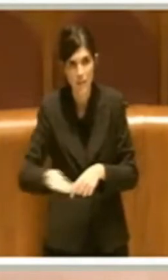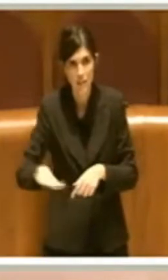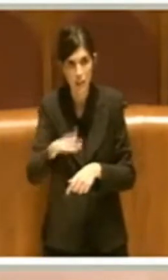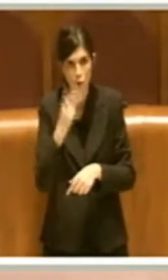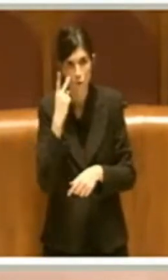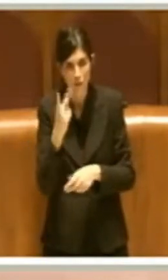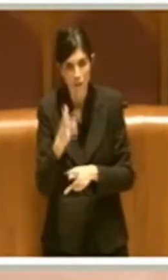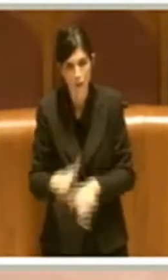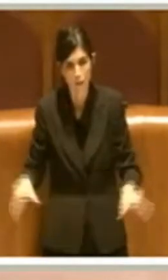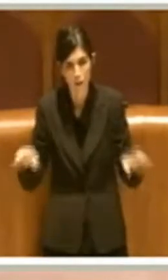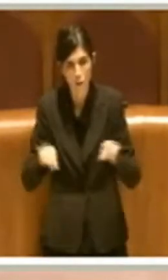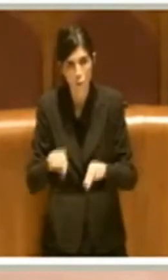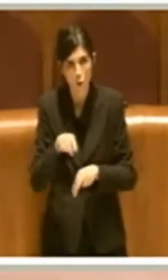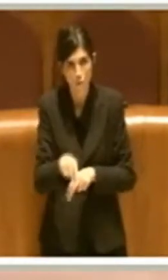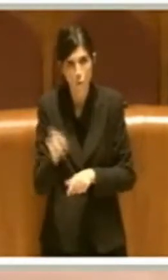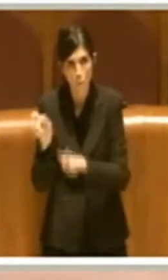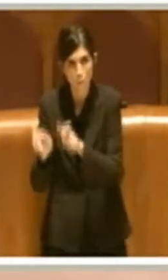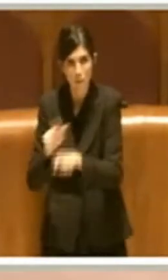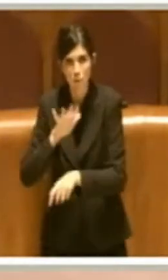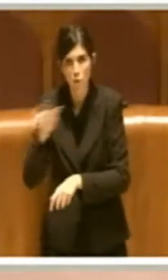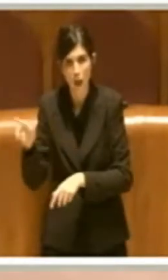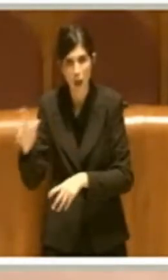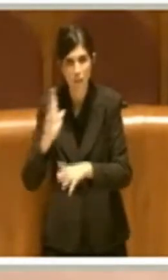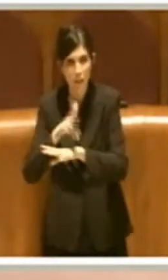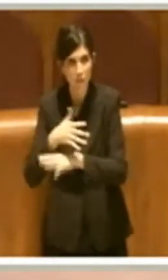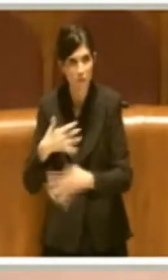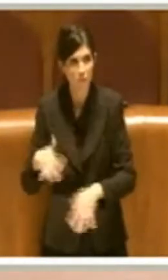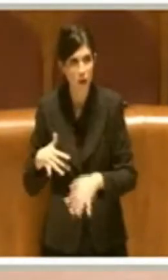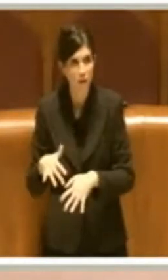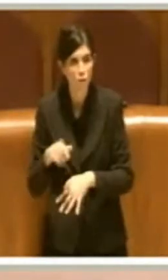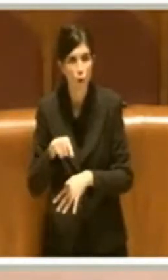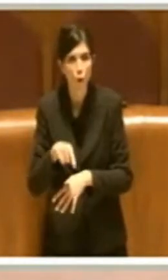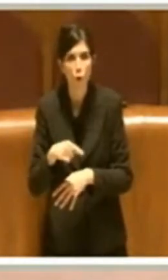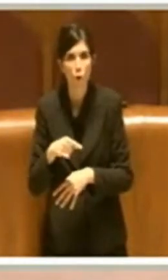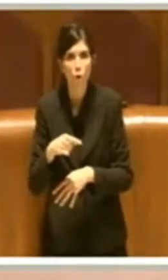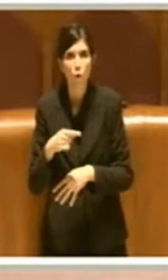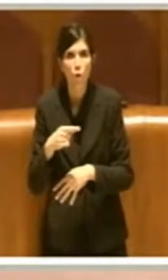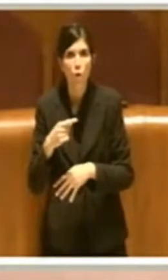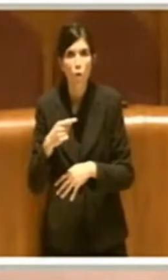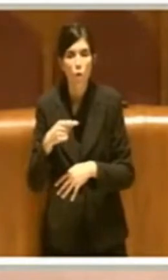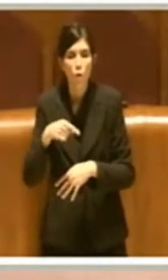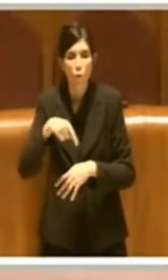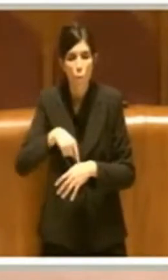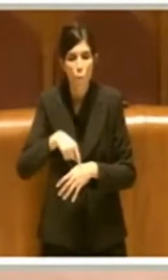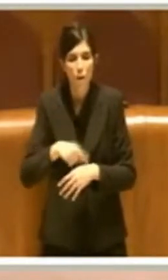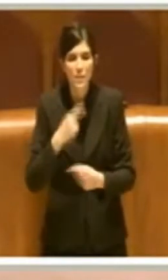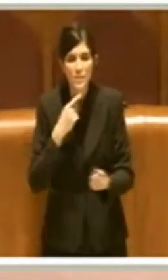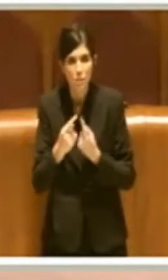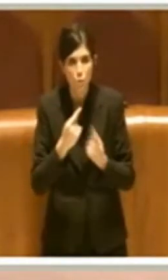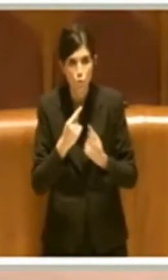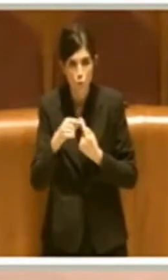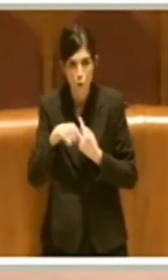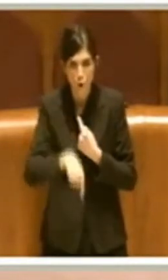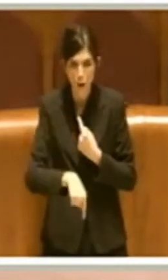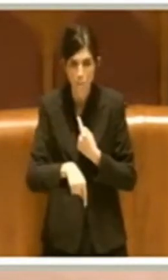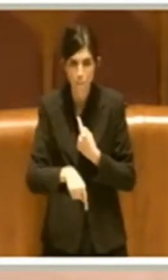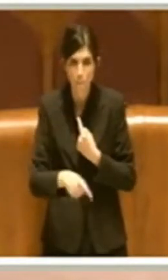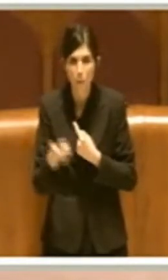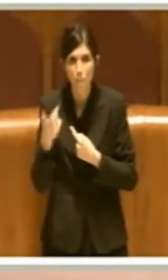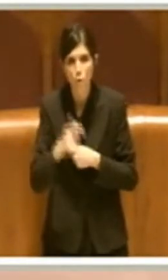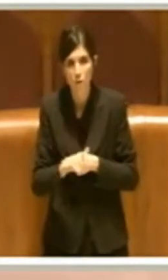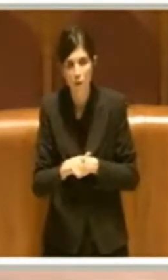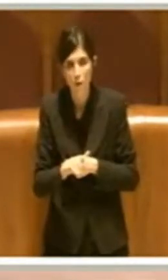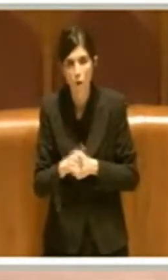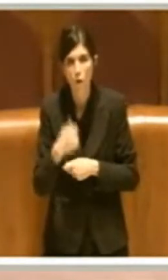anche altre persone che sono intervenute in questa discussione. Per cui